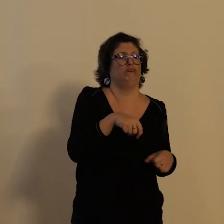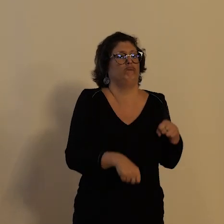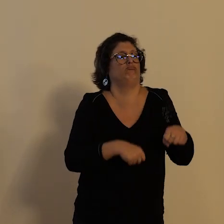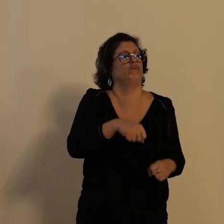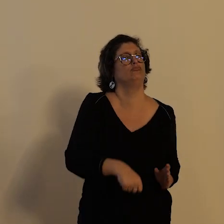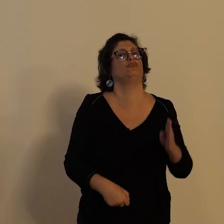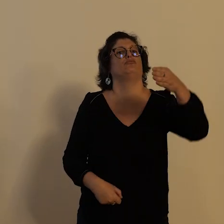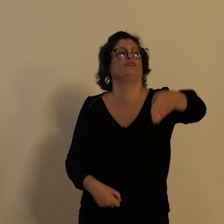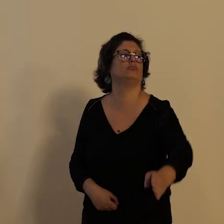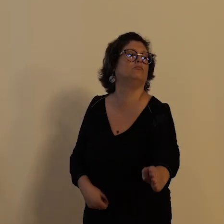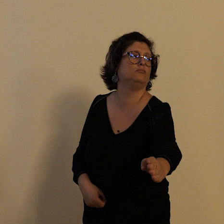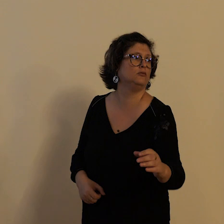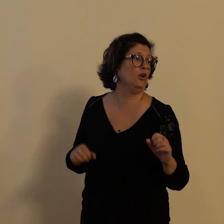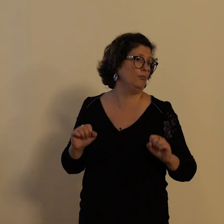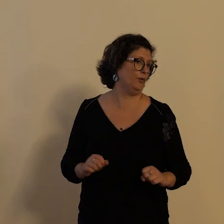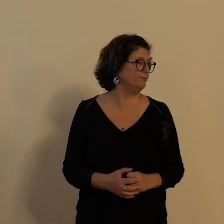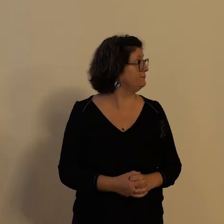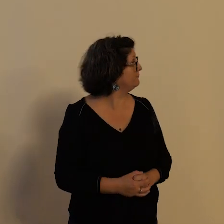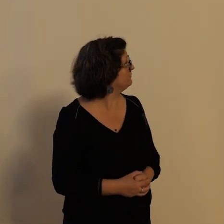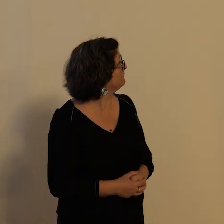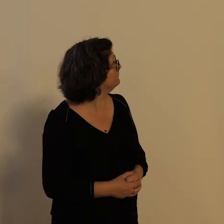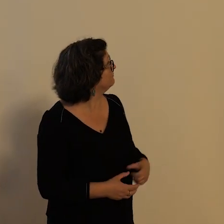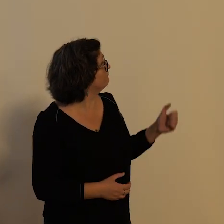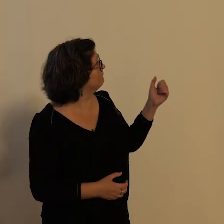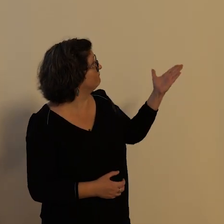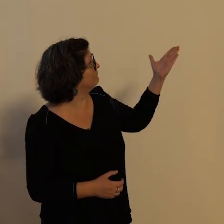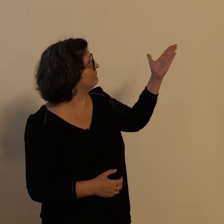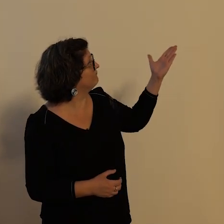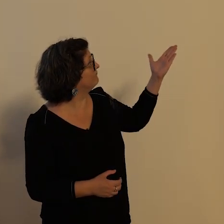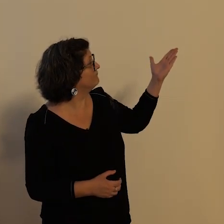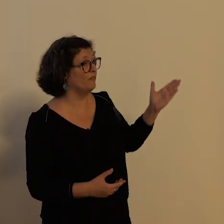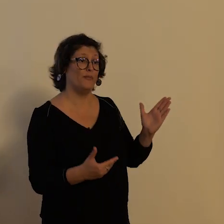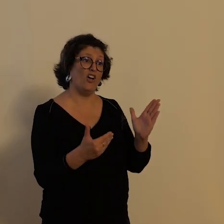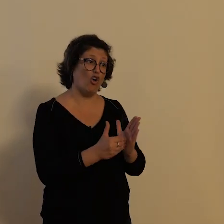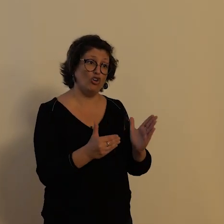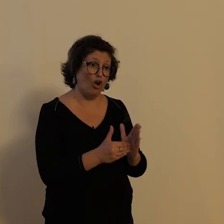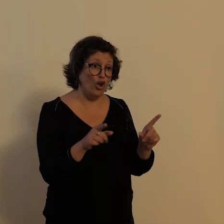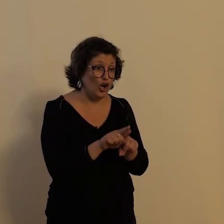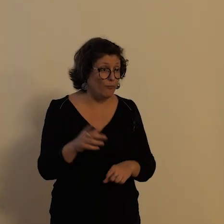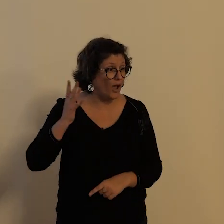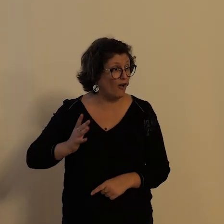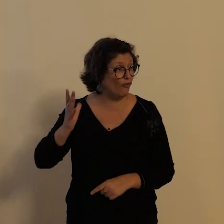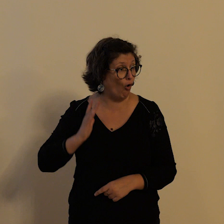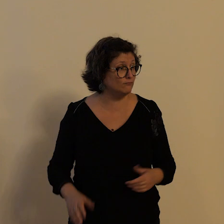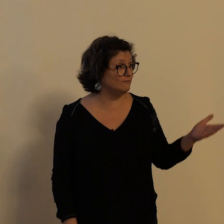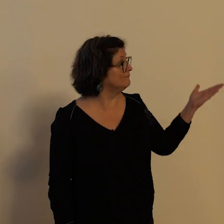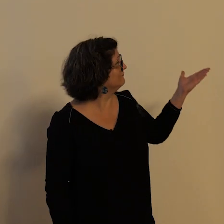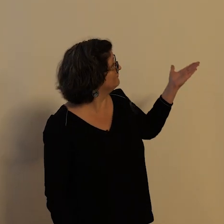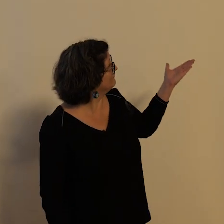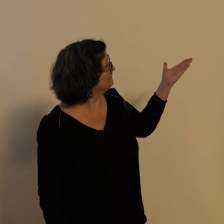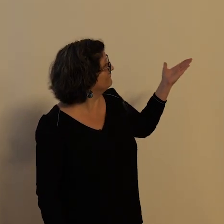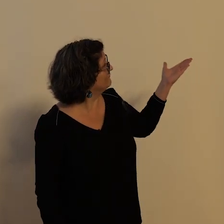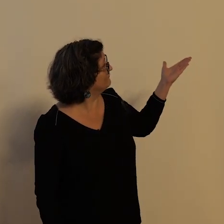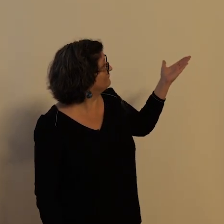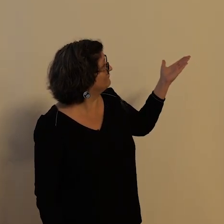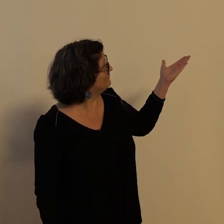la vie au travail à bicyclette où nous retrouvons des formes d'utilisation de la bicyclette qui avaient un tout